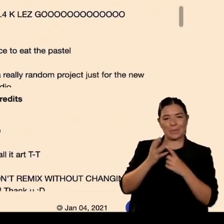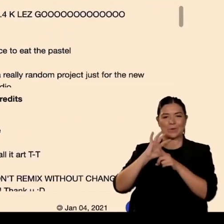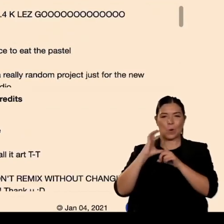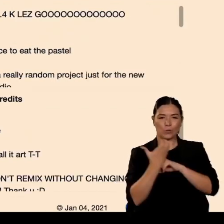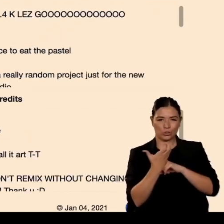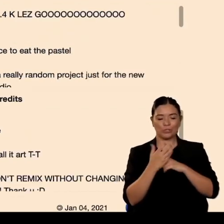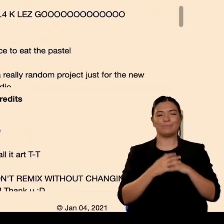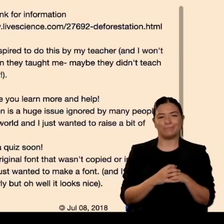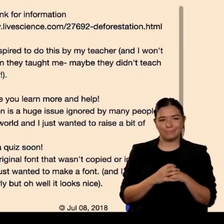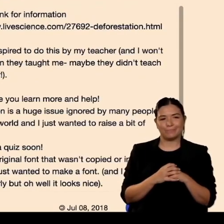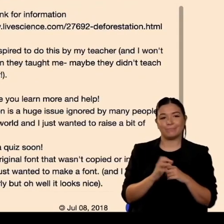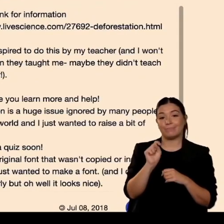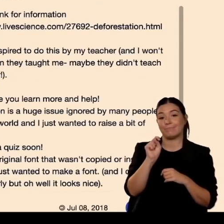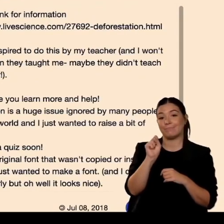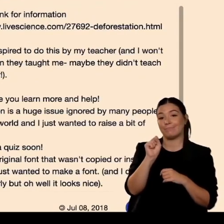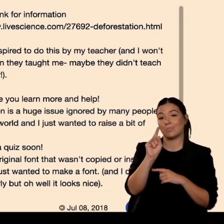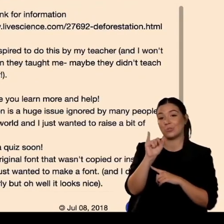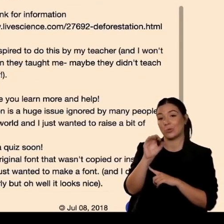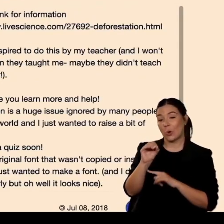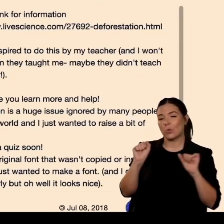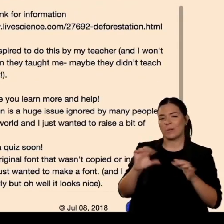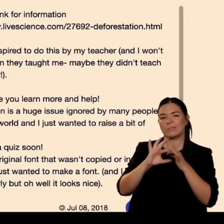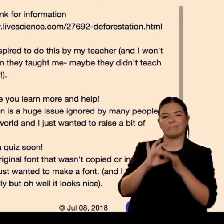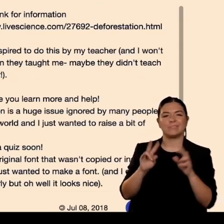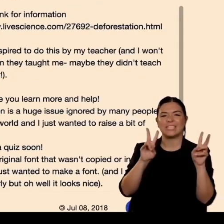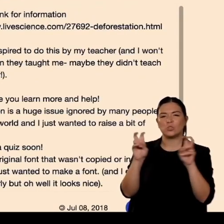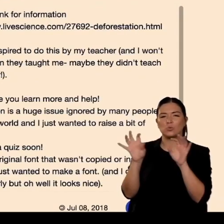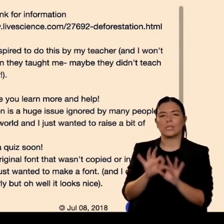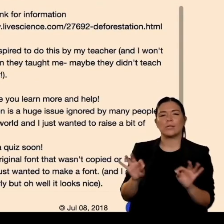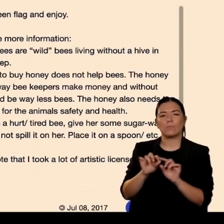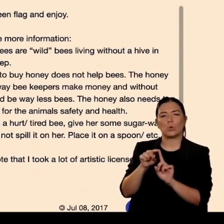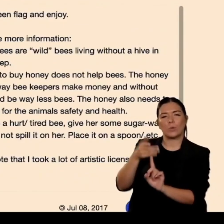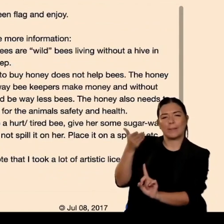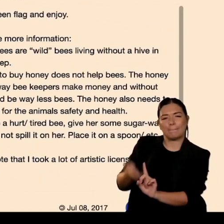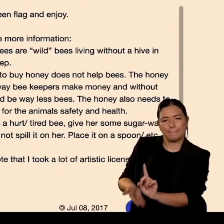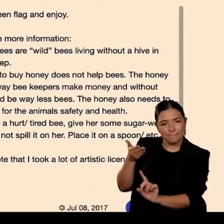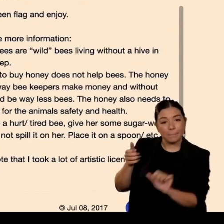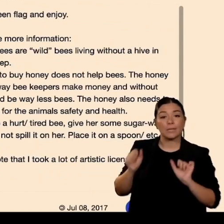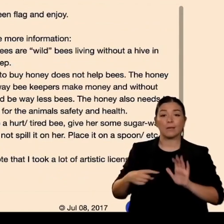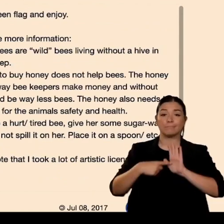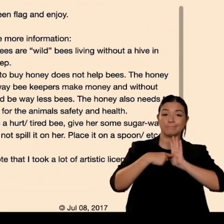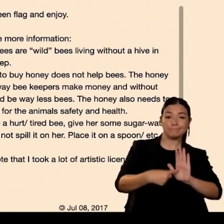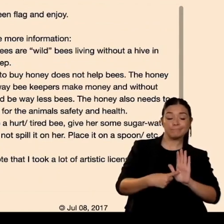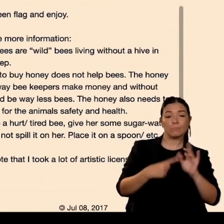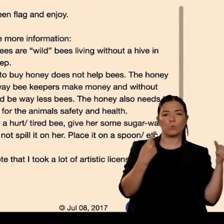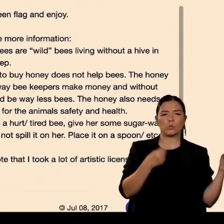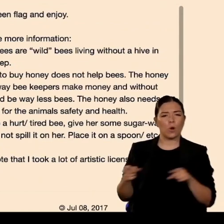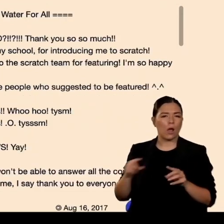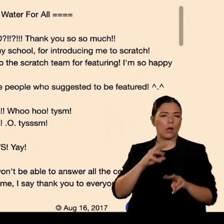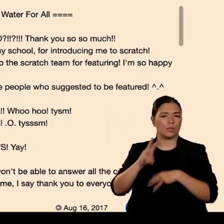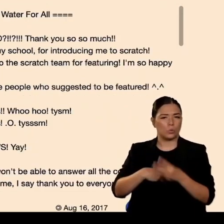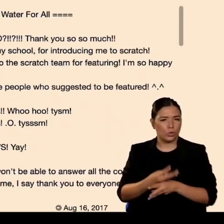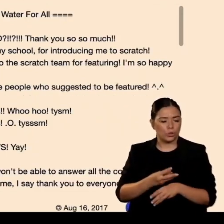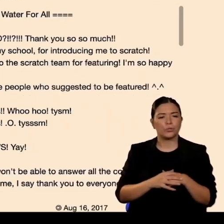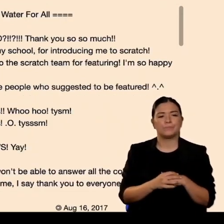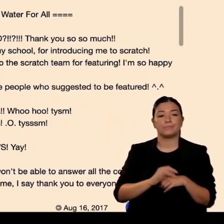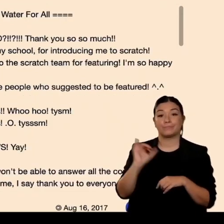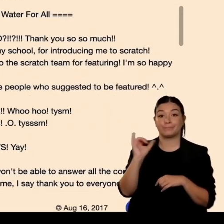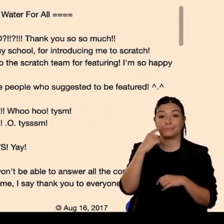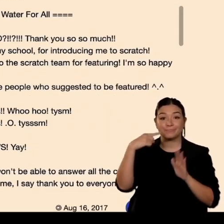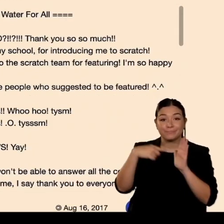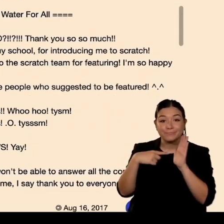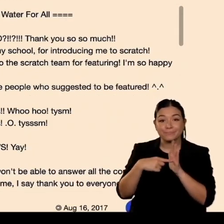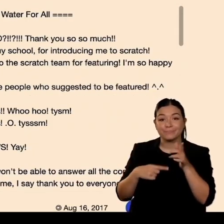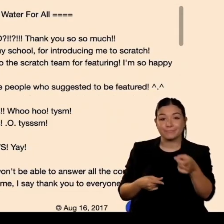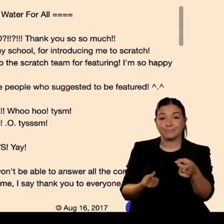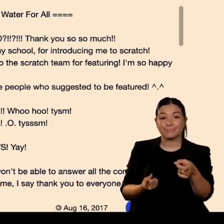salviamo la terra per esempio inoltre dei diversi studi che si sono creati attraverso l'ombo scratch